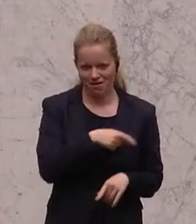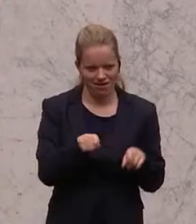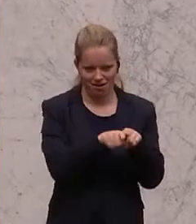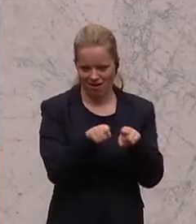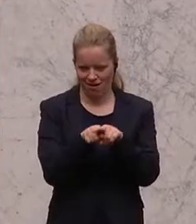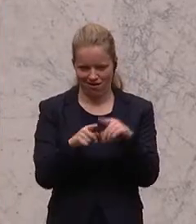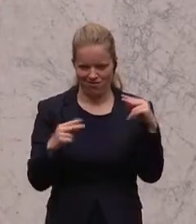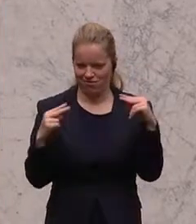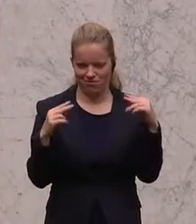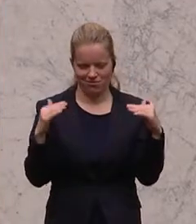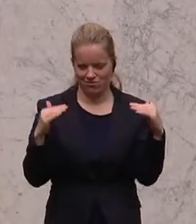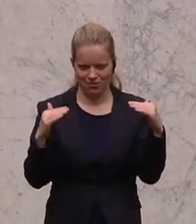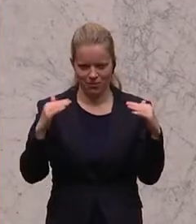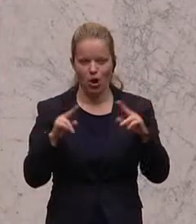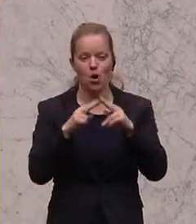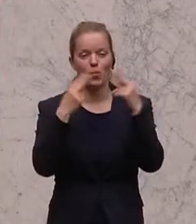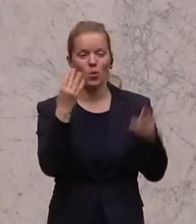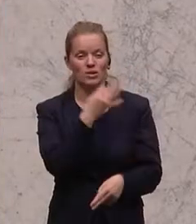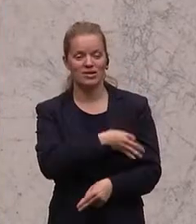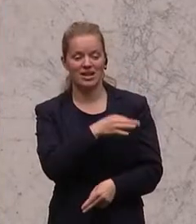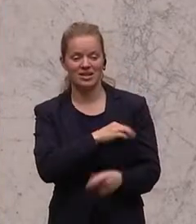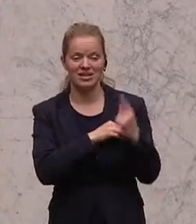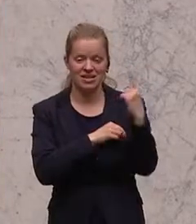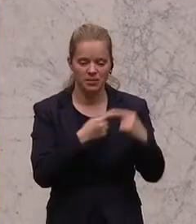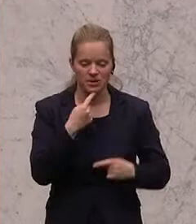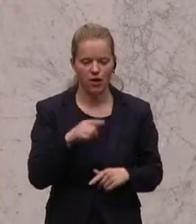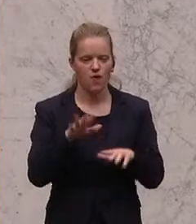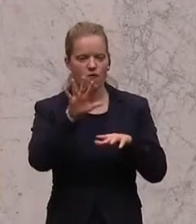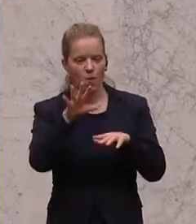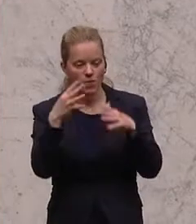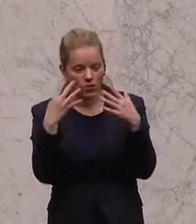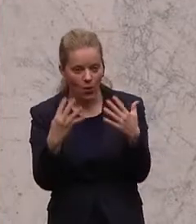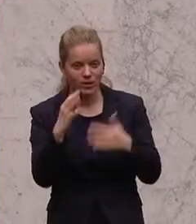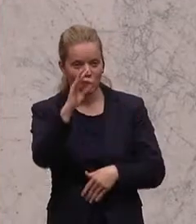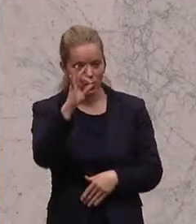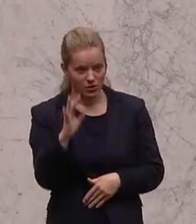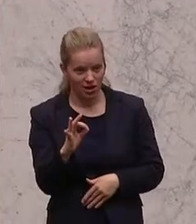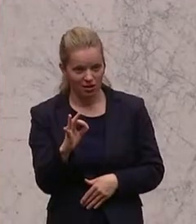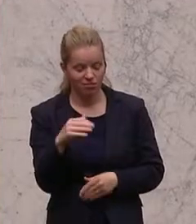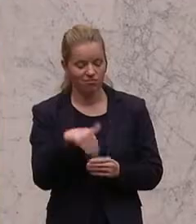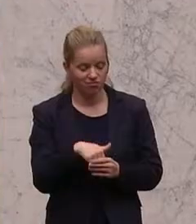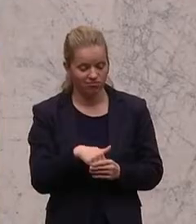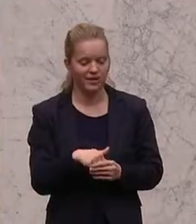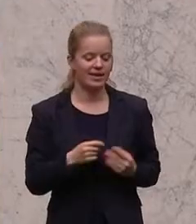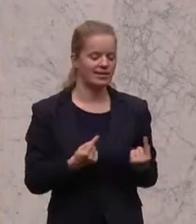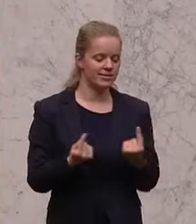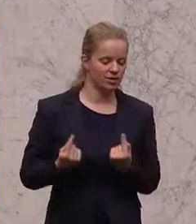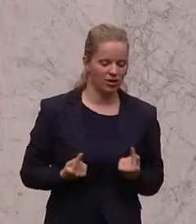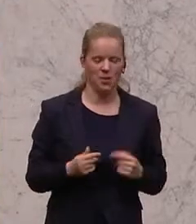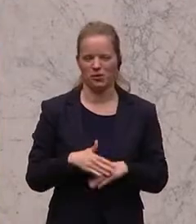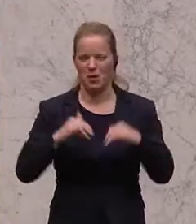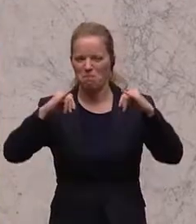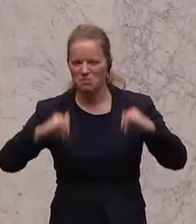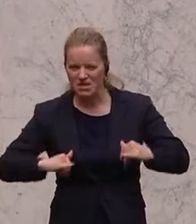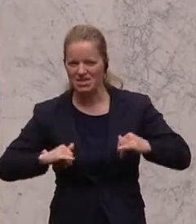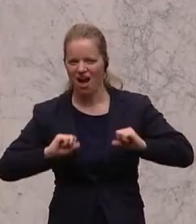als der Bundeskanzler selbst sagte, 95 Prozent sind Inszenierung. Dann die ganze Pizza-Aktion,